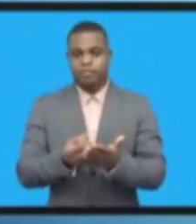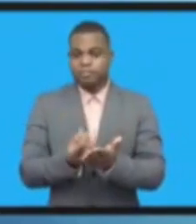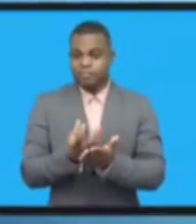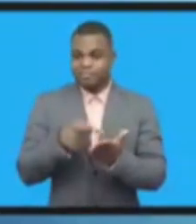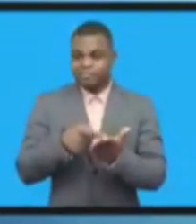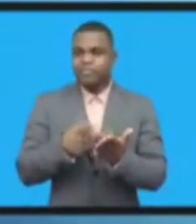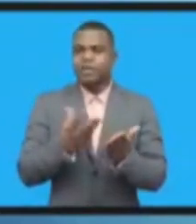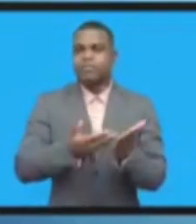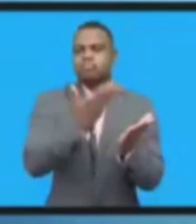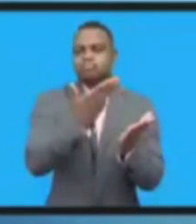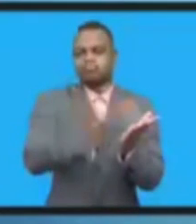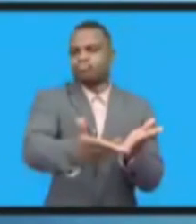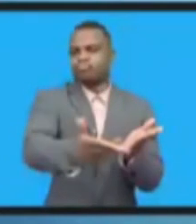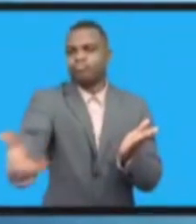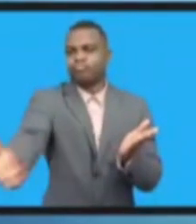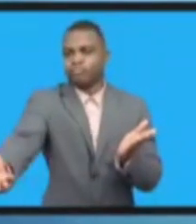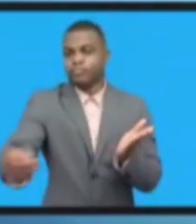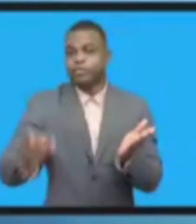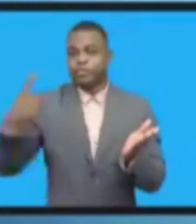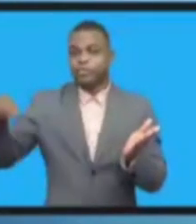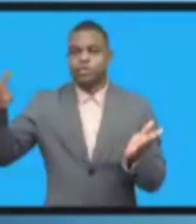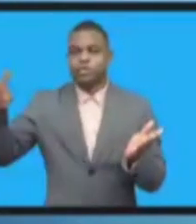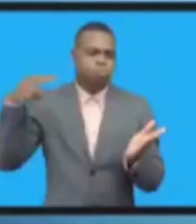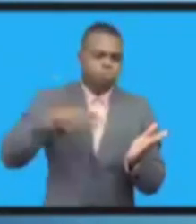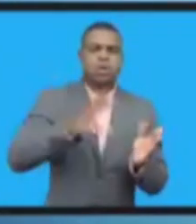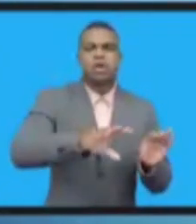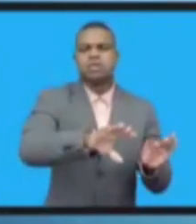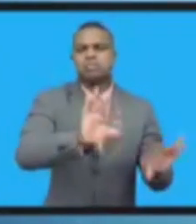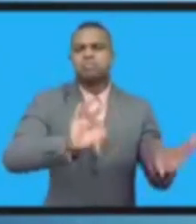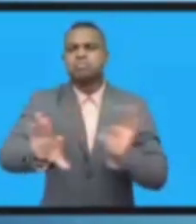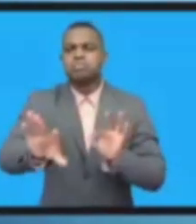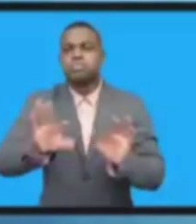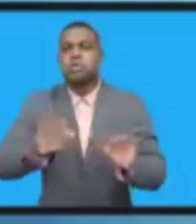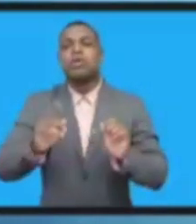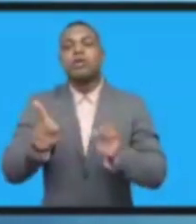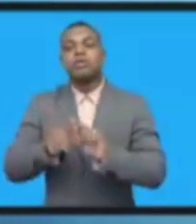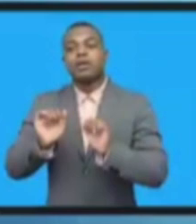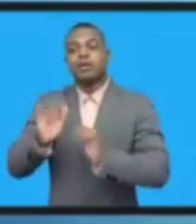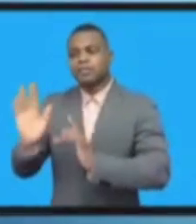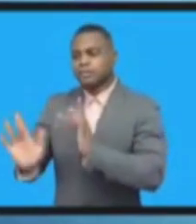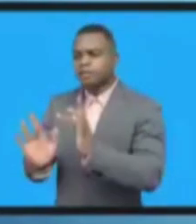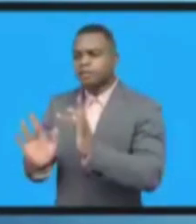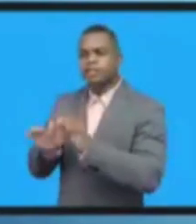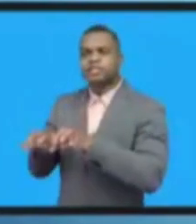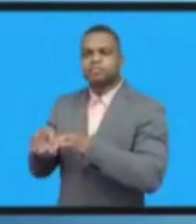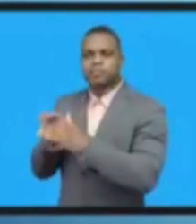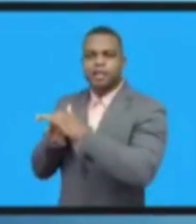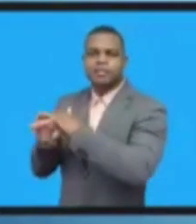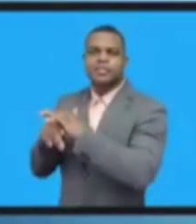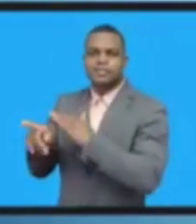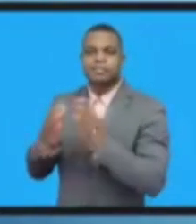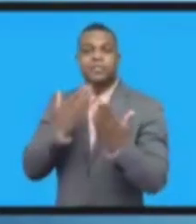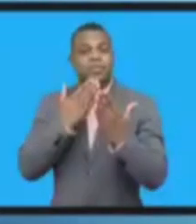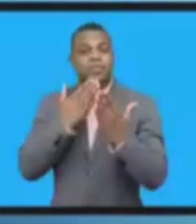его. В глубине зала есть с ним стенд и ознакомиться с его содержанием. Я благодарю всех вас за внимание. Спасибо.